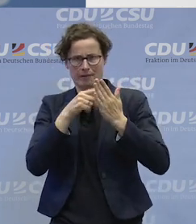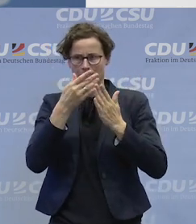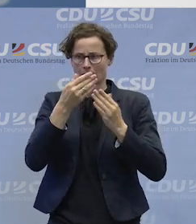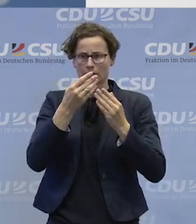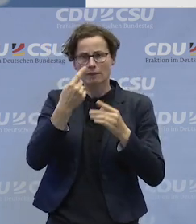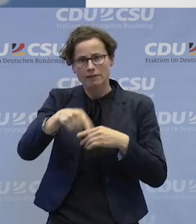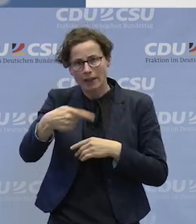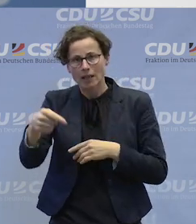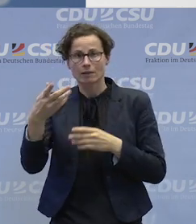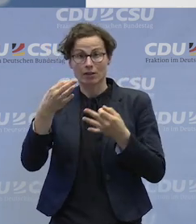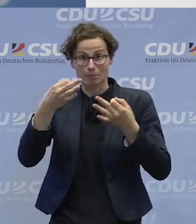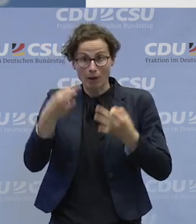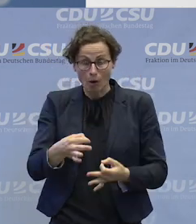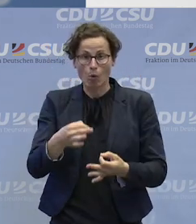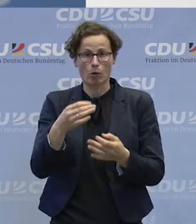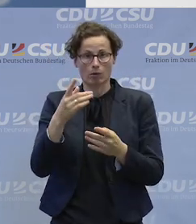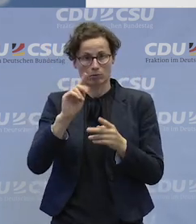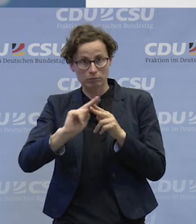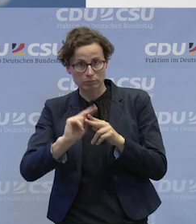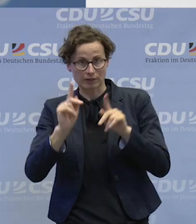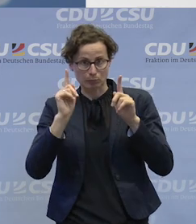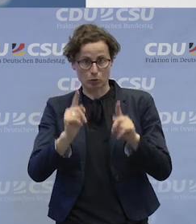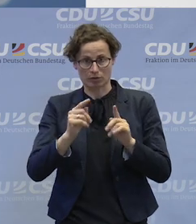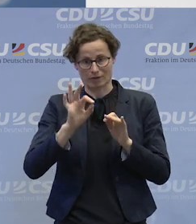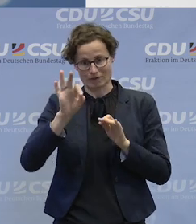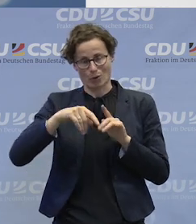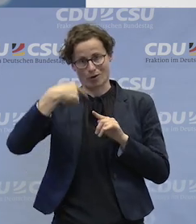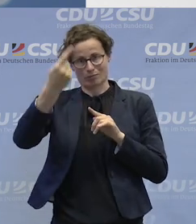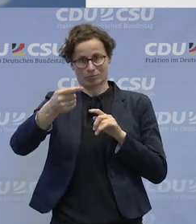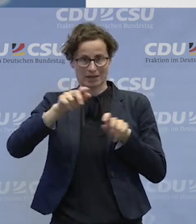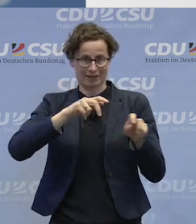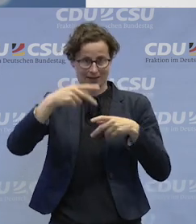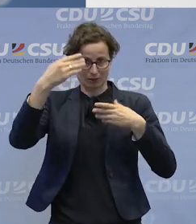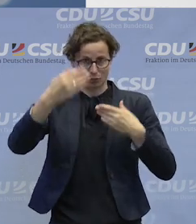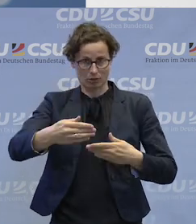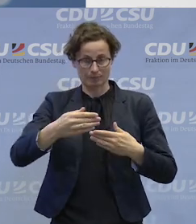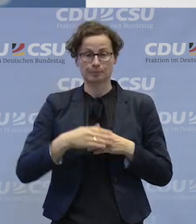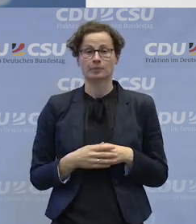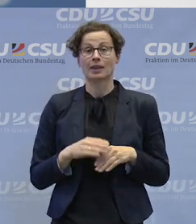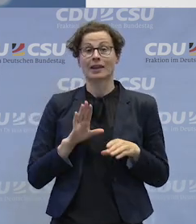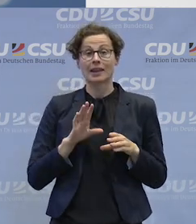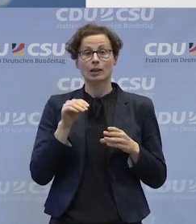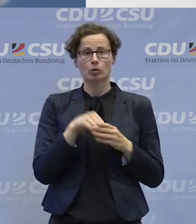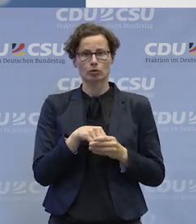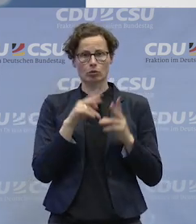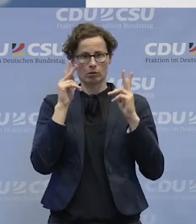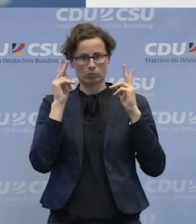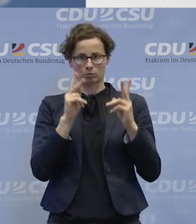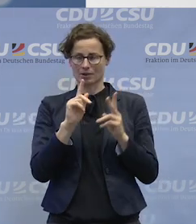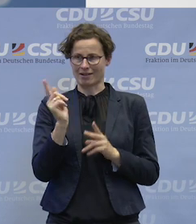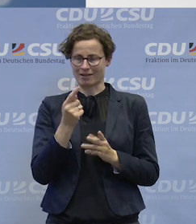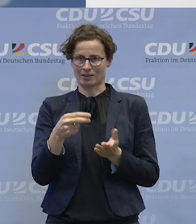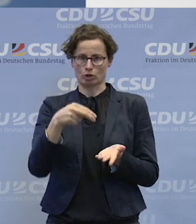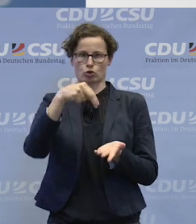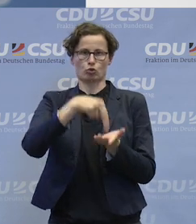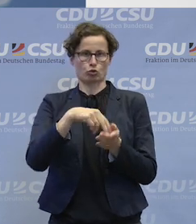die nächste Legislaturperiode. Inklusion ist in der Tat vielleicht kein Zustand, sondern ein Prozess. Und es war heute viel Richtiges dabei.